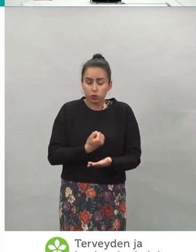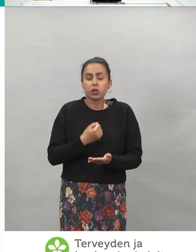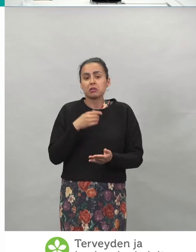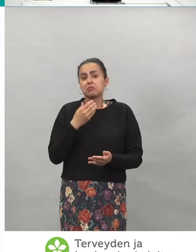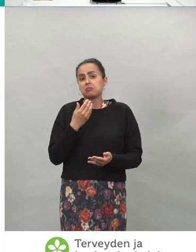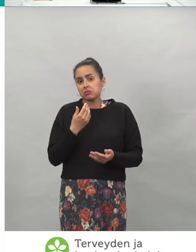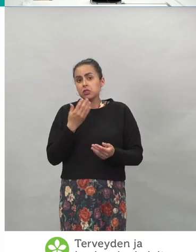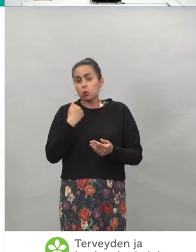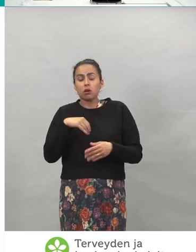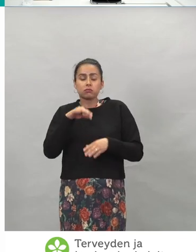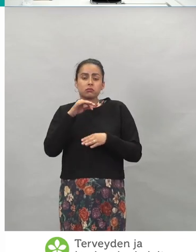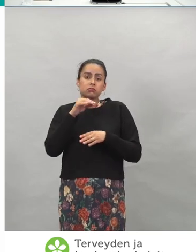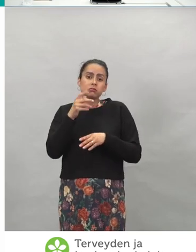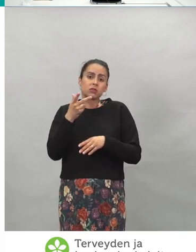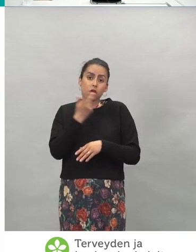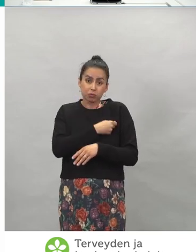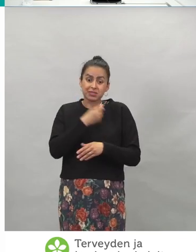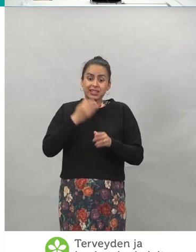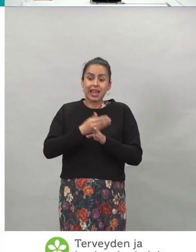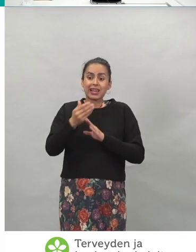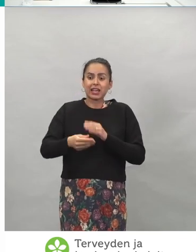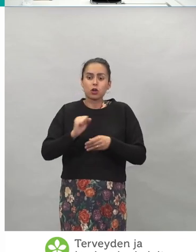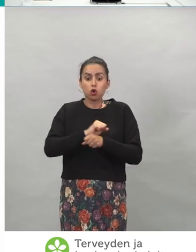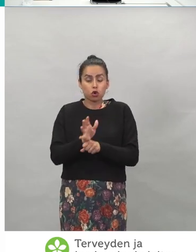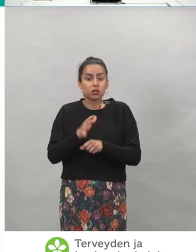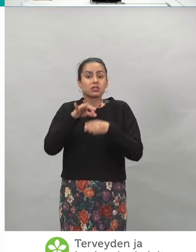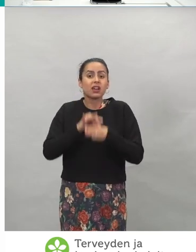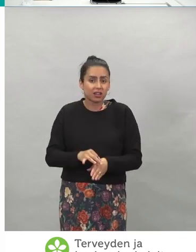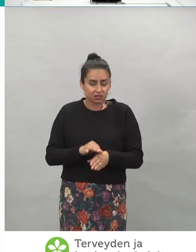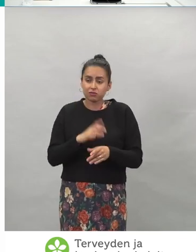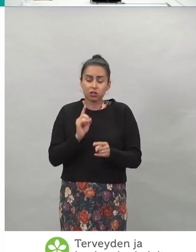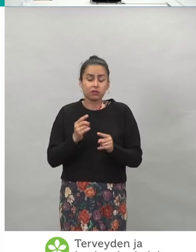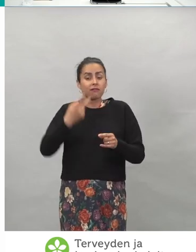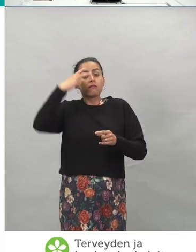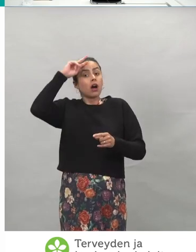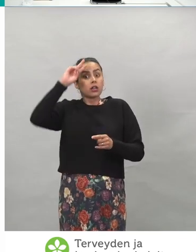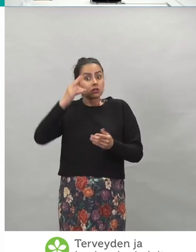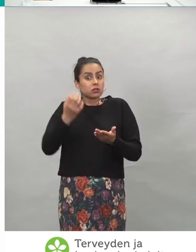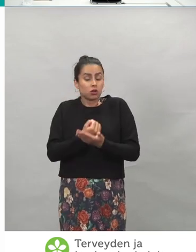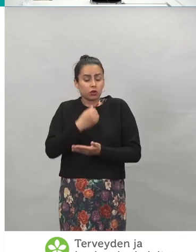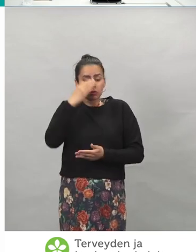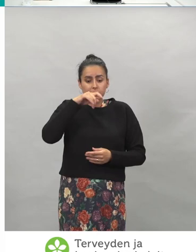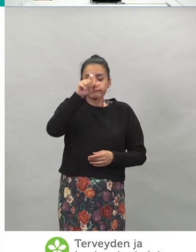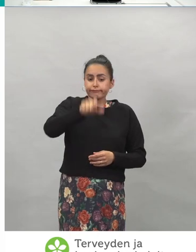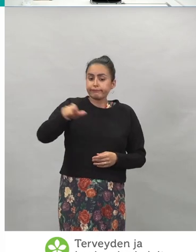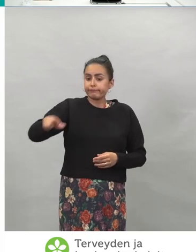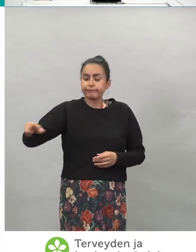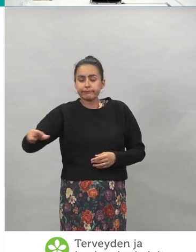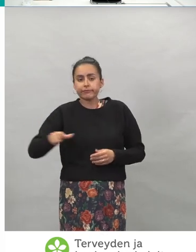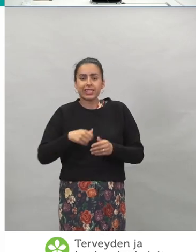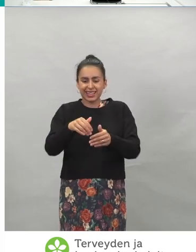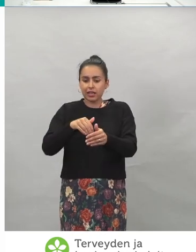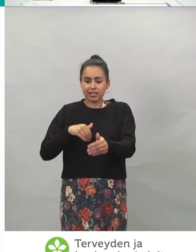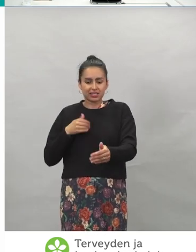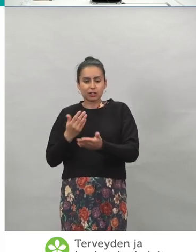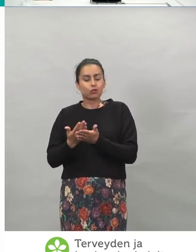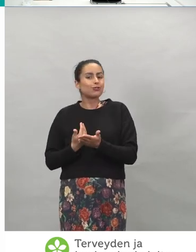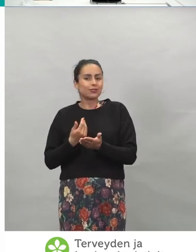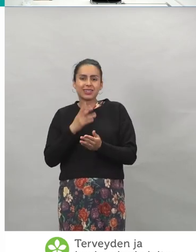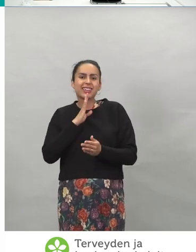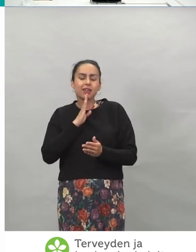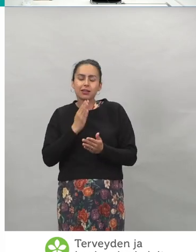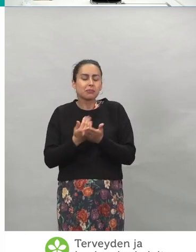rokottamisen jälkeen, niin tämä rekisteriyhdistäminen ei mielellä sitä vielä kerro. Mutta